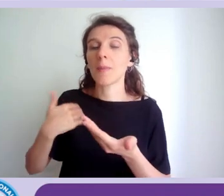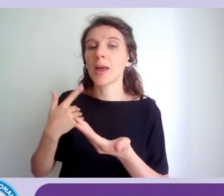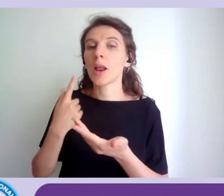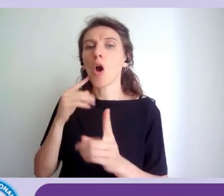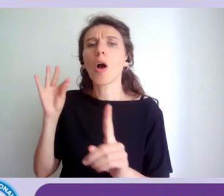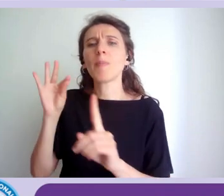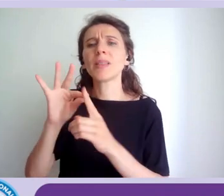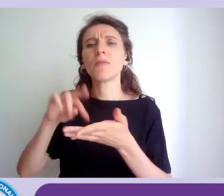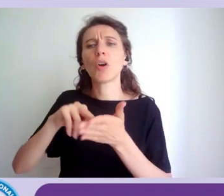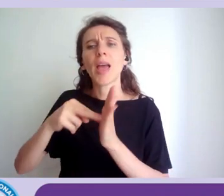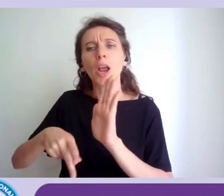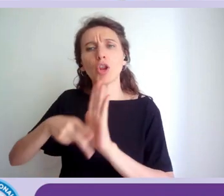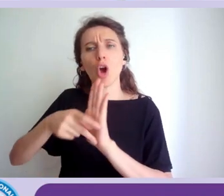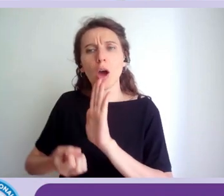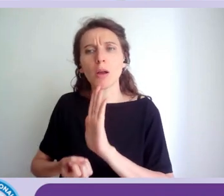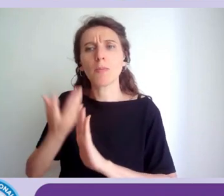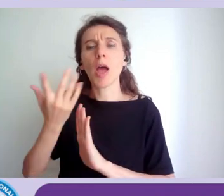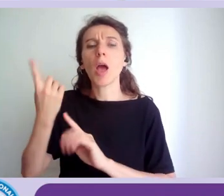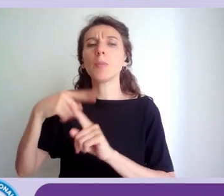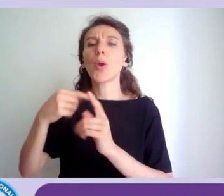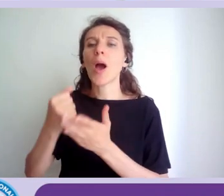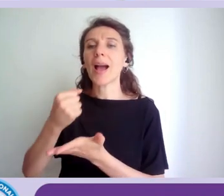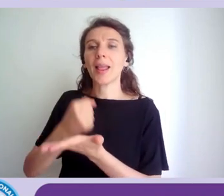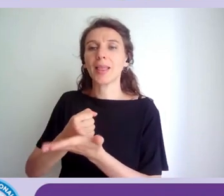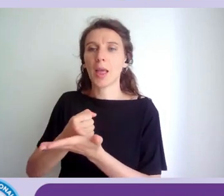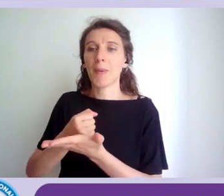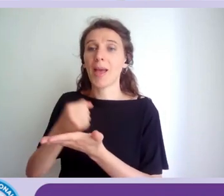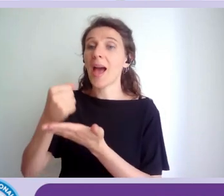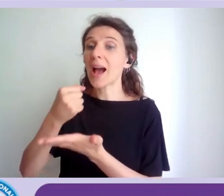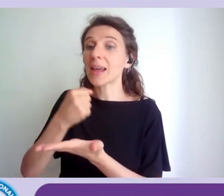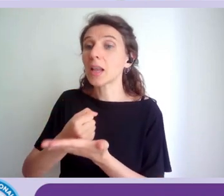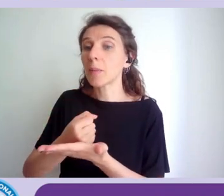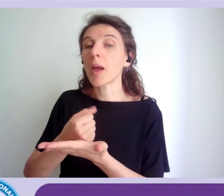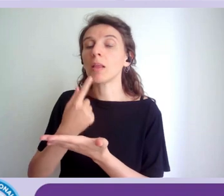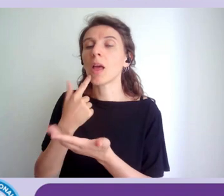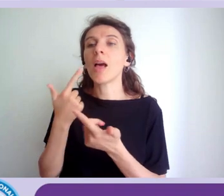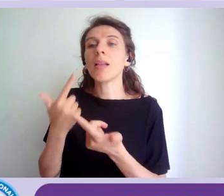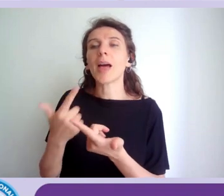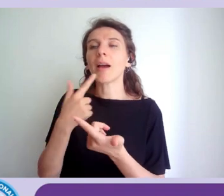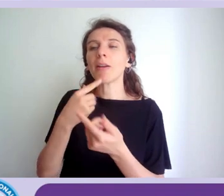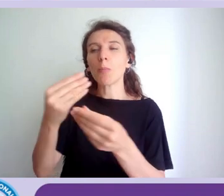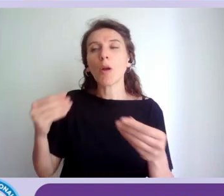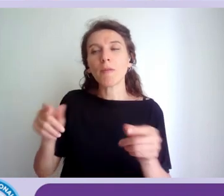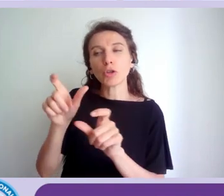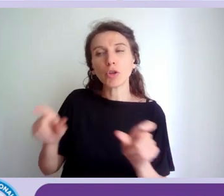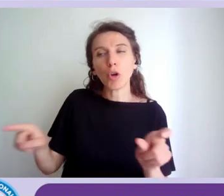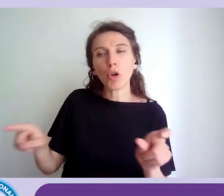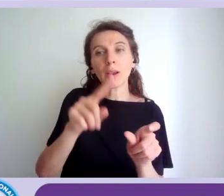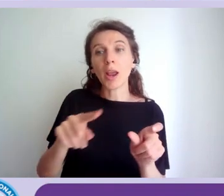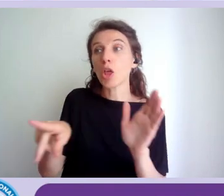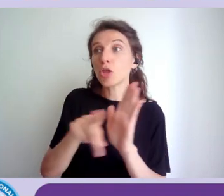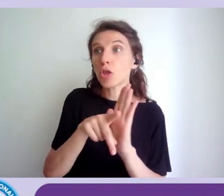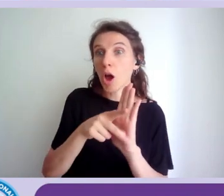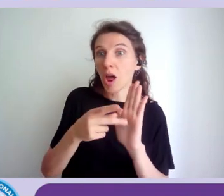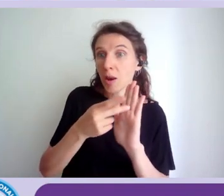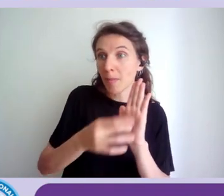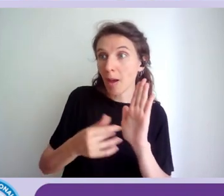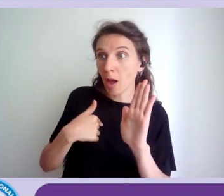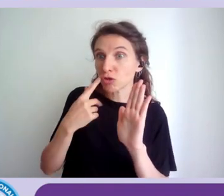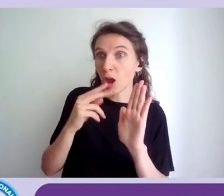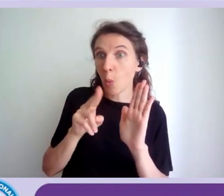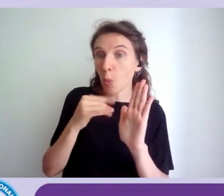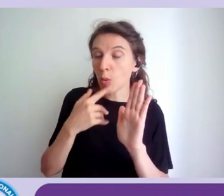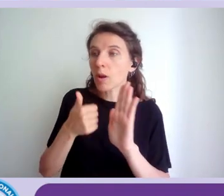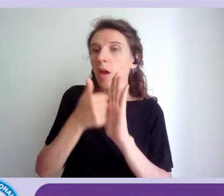e poi ci sono gli accreditamenti per certificare i professionisti rispetto a norme uni qui non voglio andare